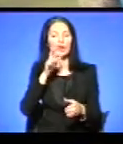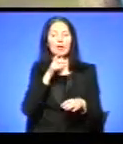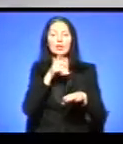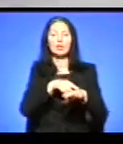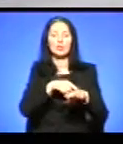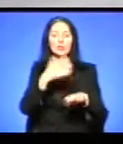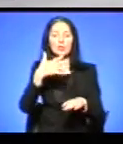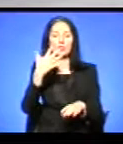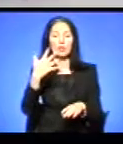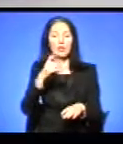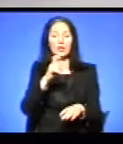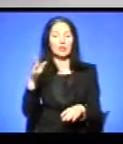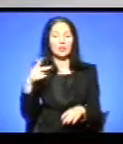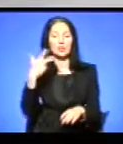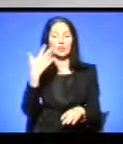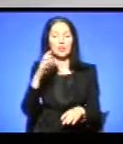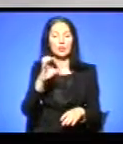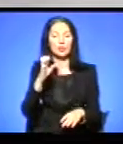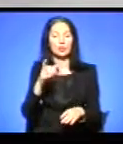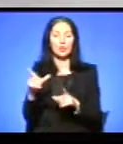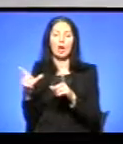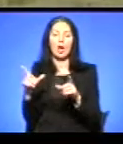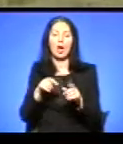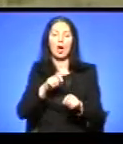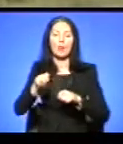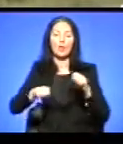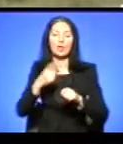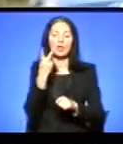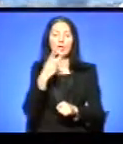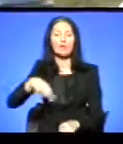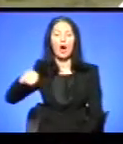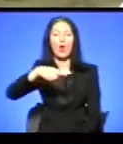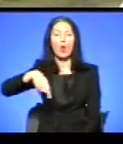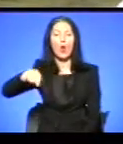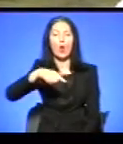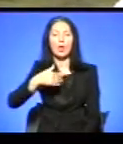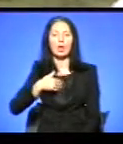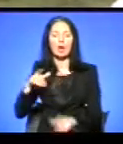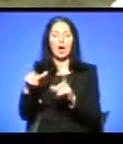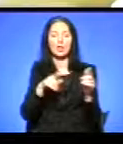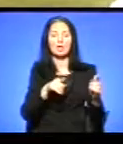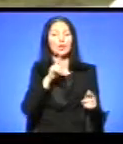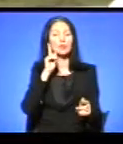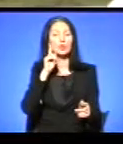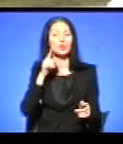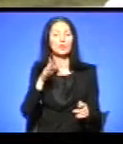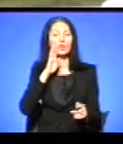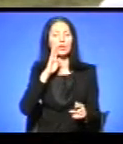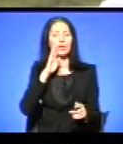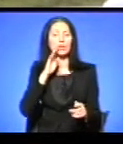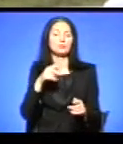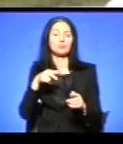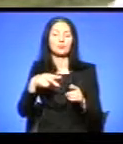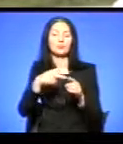35 секунд. Вона проїхала два кола. Я їхала по молодших дівчатах 4-5 року народження.